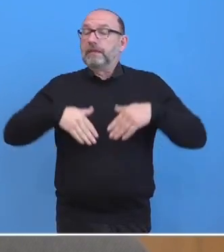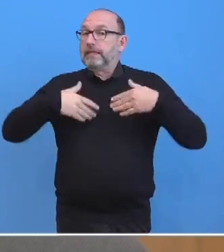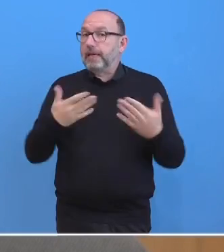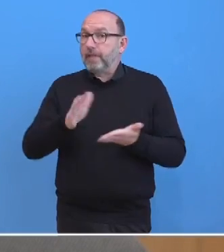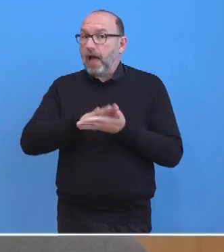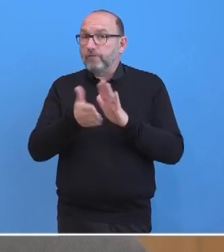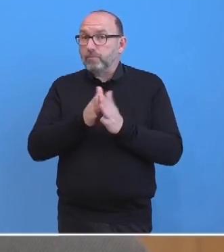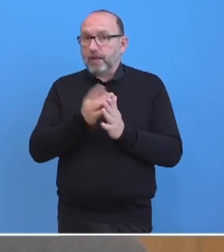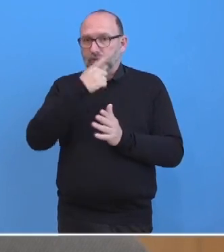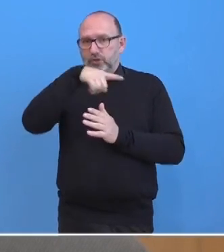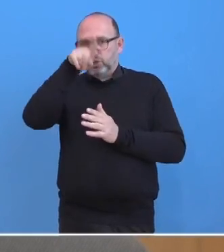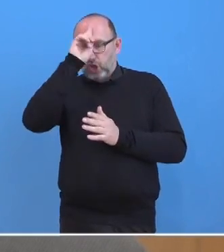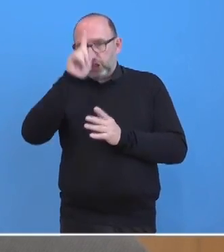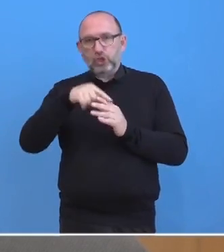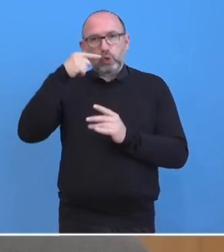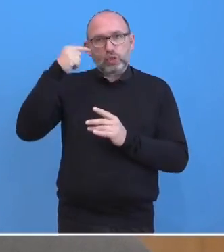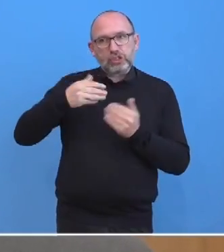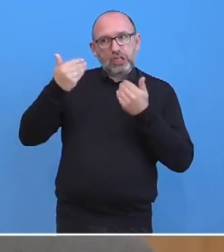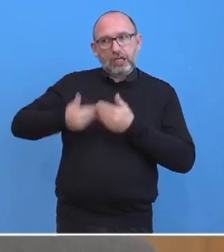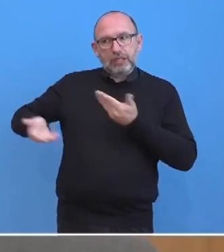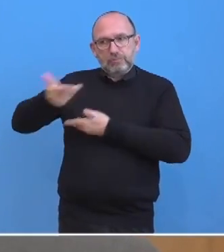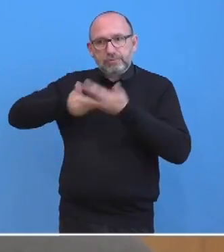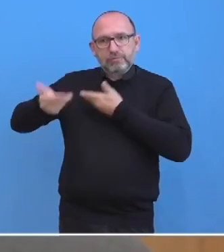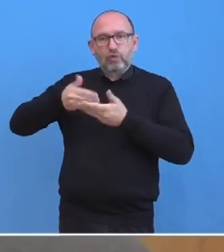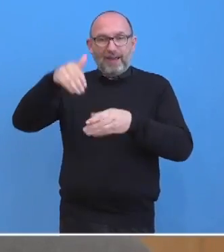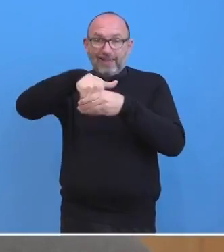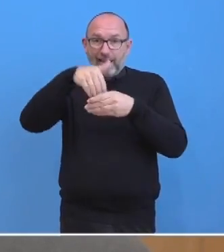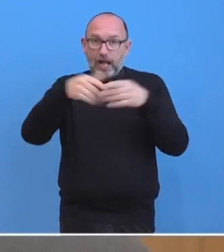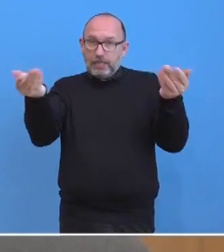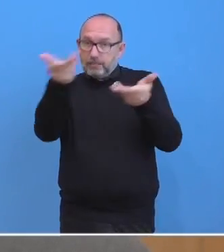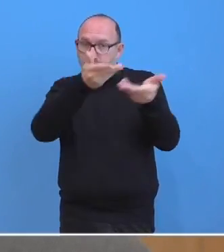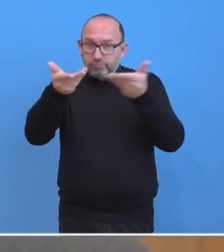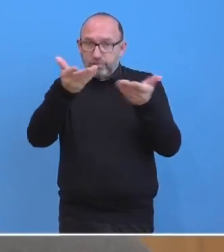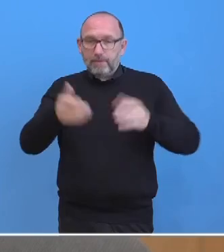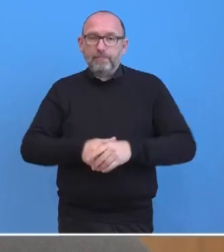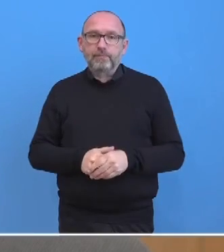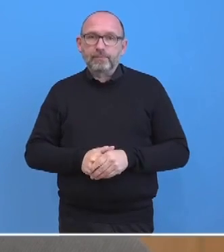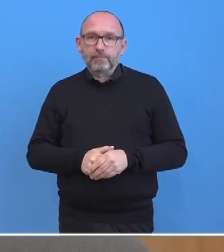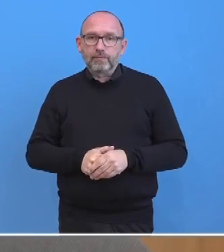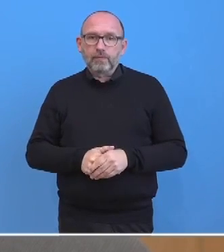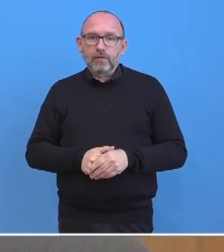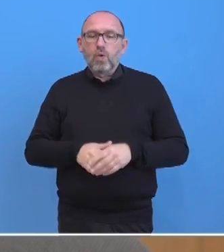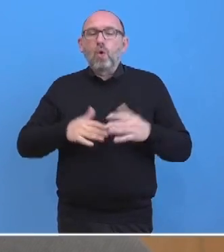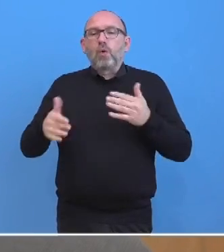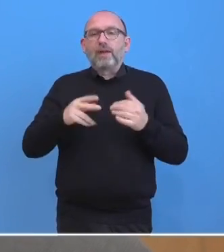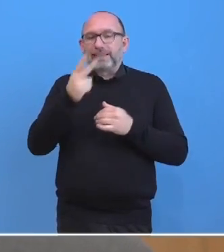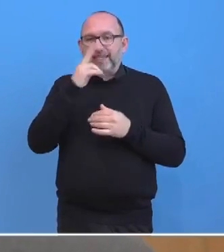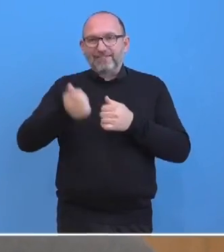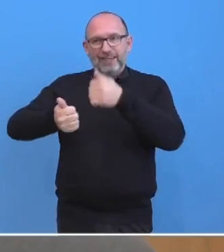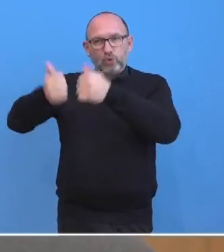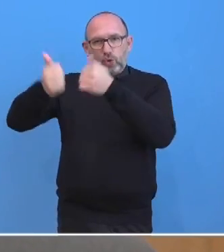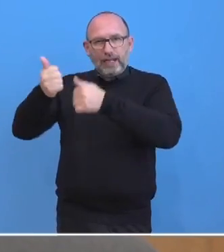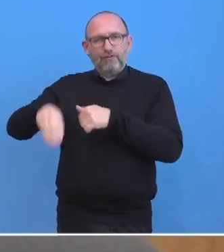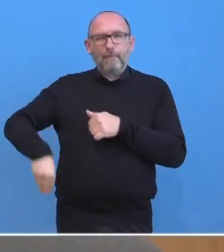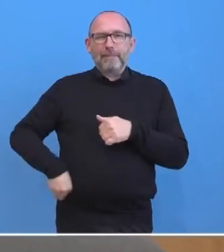zwischen der deutschen und der russischen Seite über die Inhalte? Und sehen Sie das als sozusagen in Konkurrenz zum Minsker